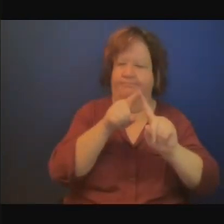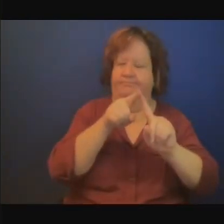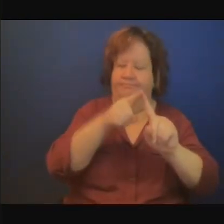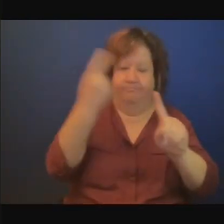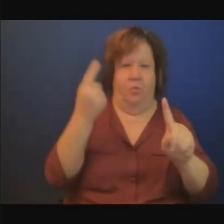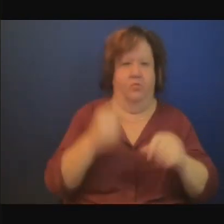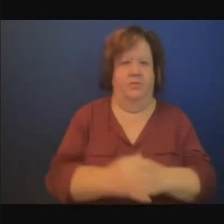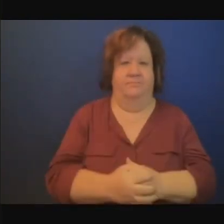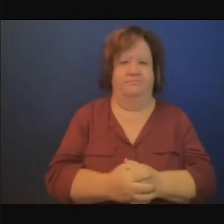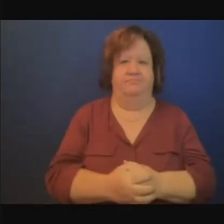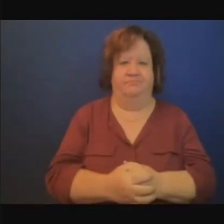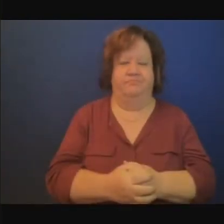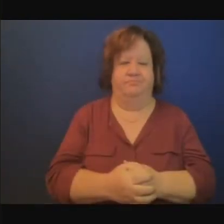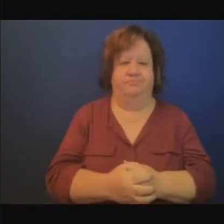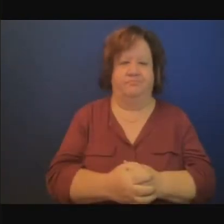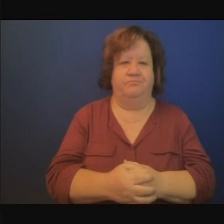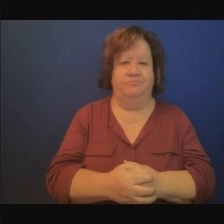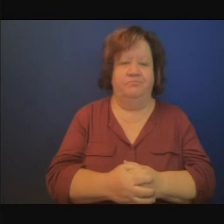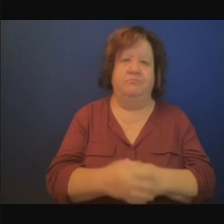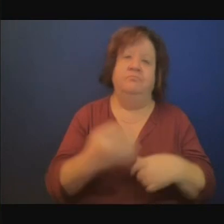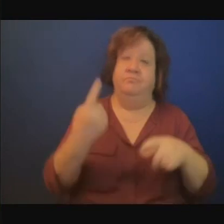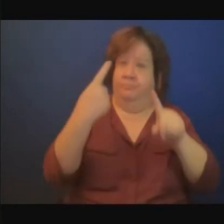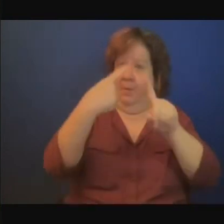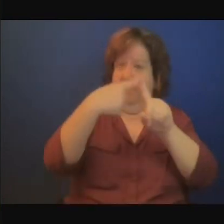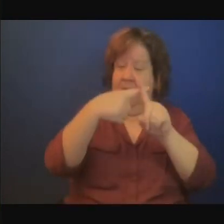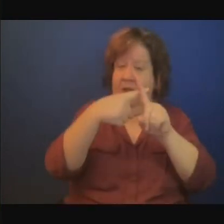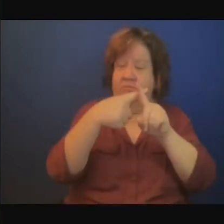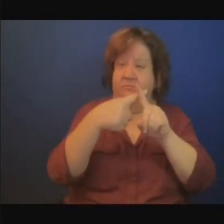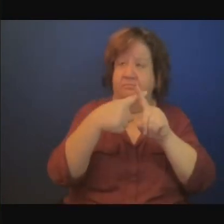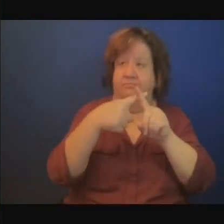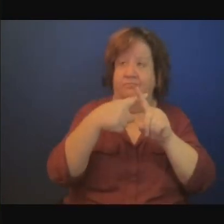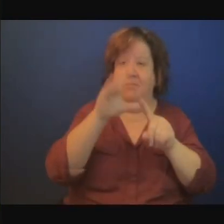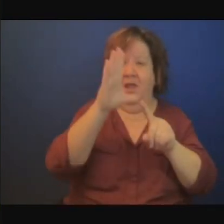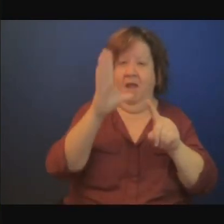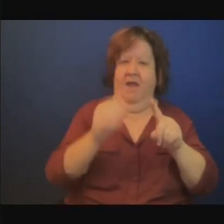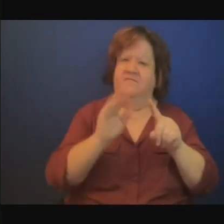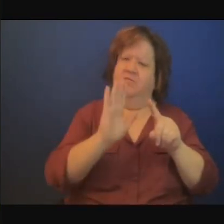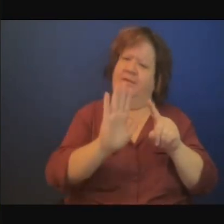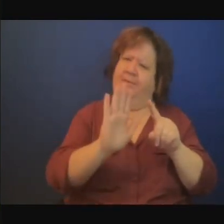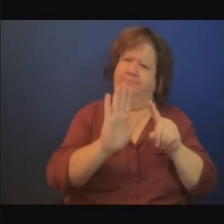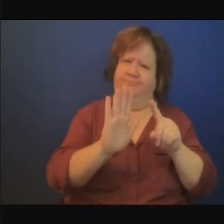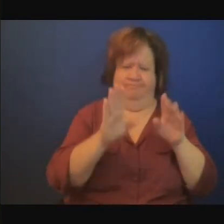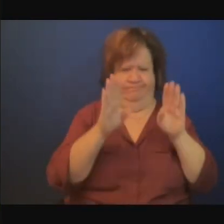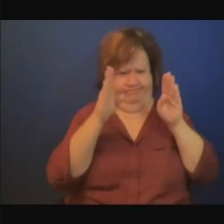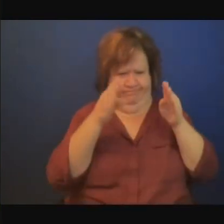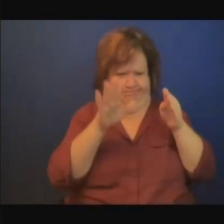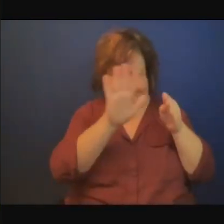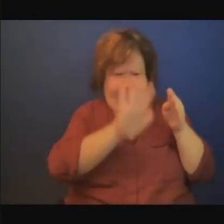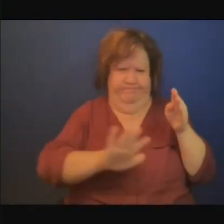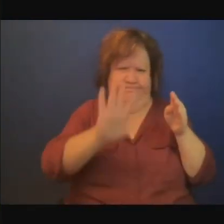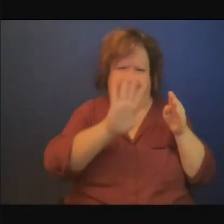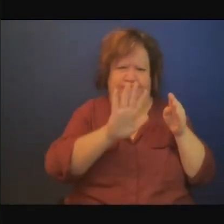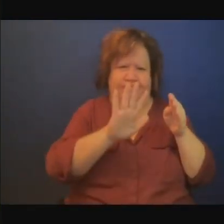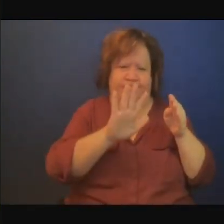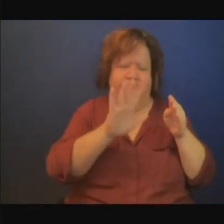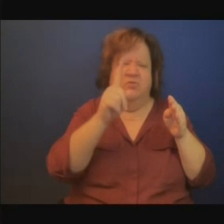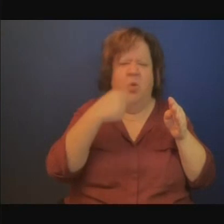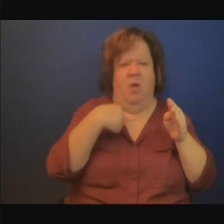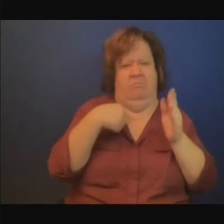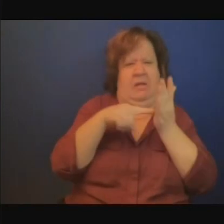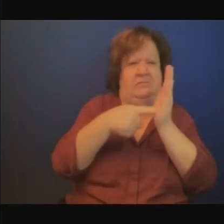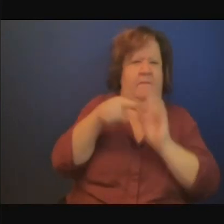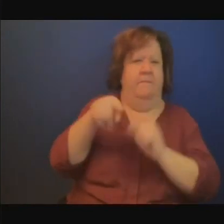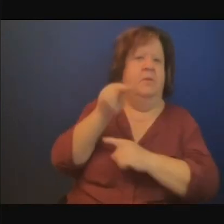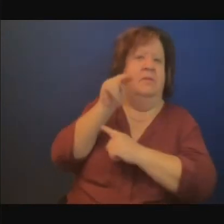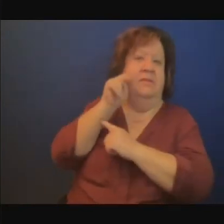pense aux circonstances spécifiques, notamment, je ne sais pas moi, au Nigeria et le gaz,